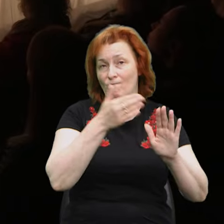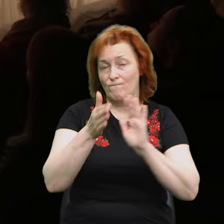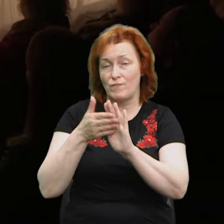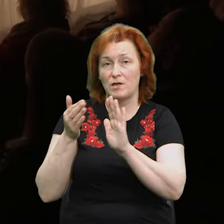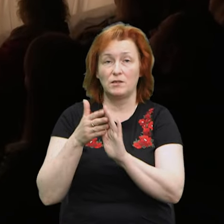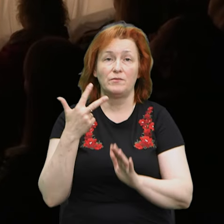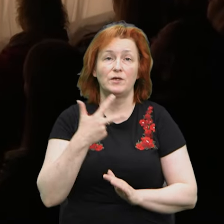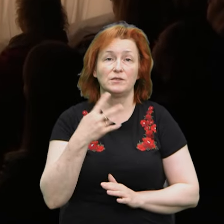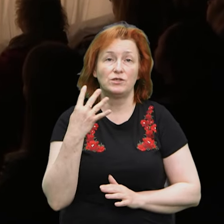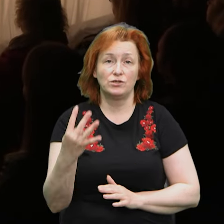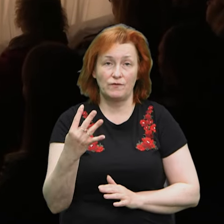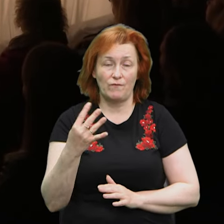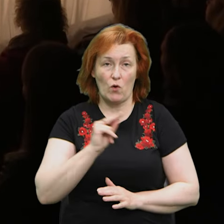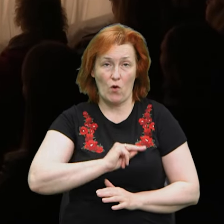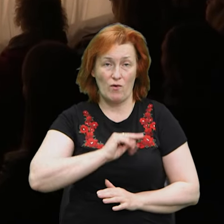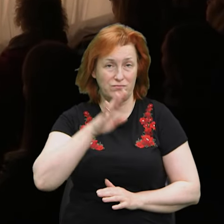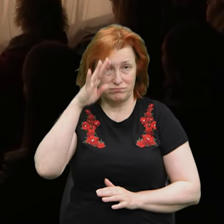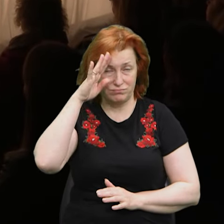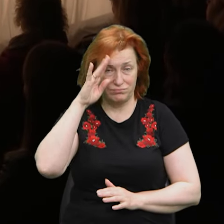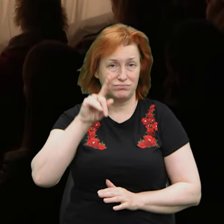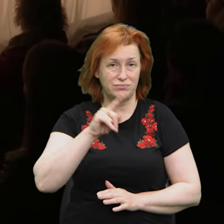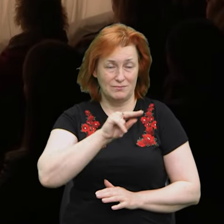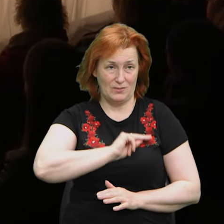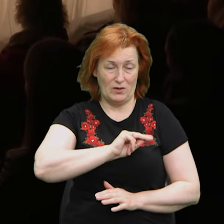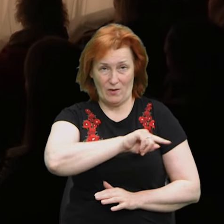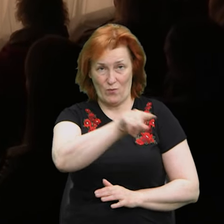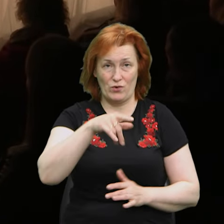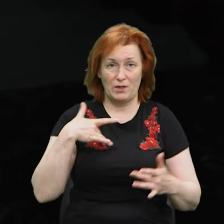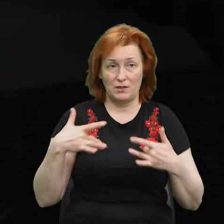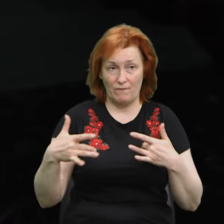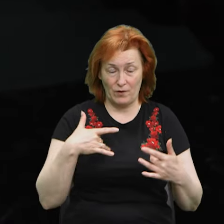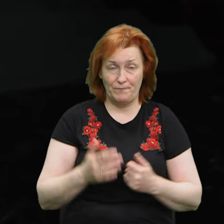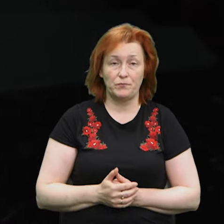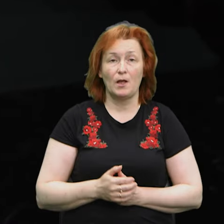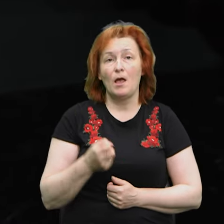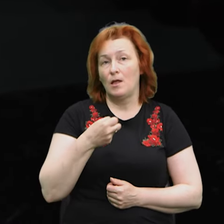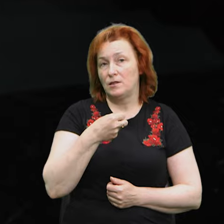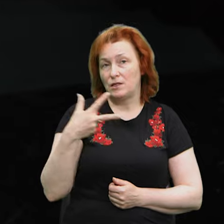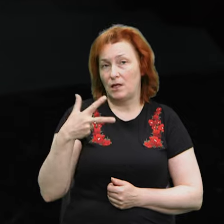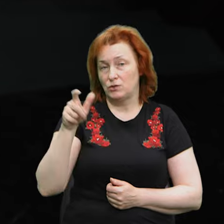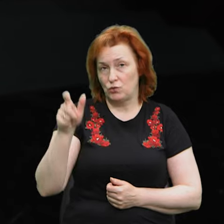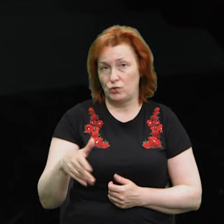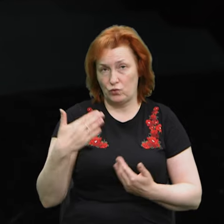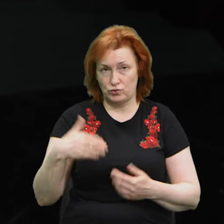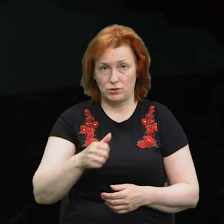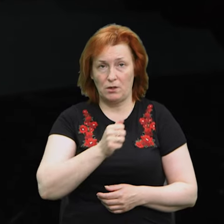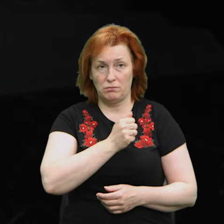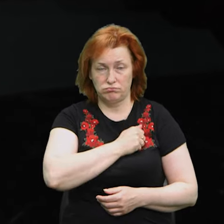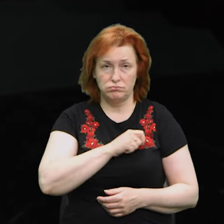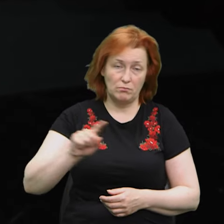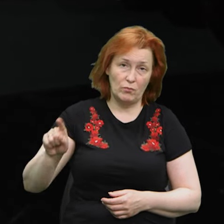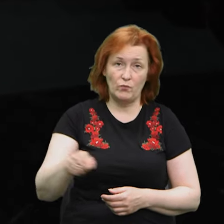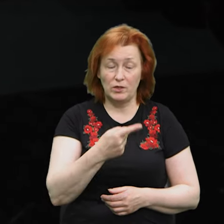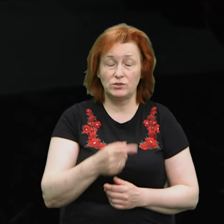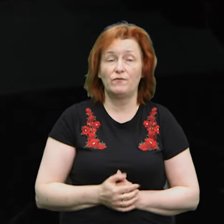військовозобов'язаних працівників, зокрема акторів та технічного персоналу. 13 людей уже мобілізували, розповів художній